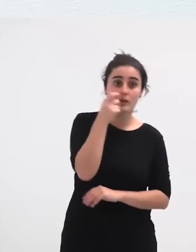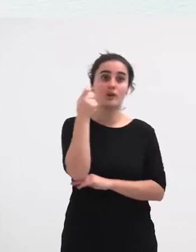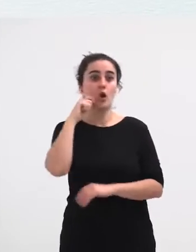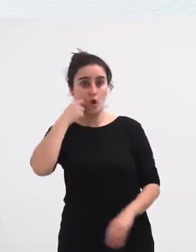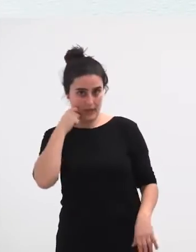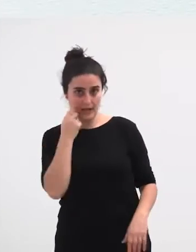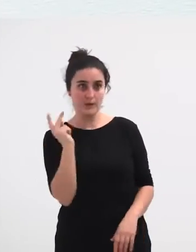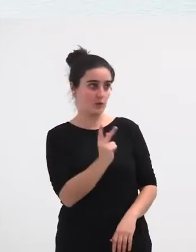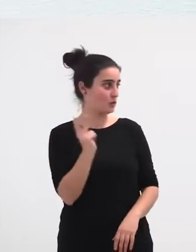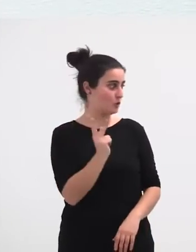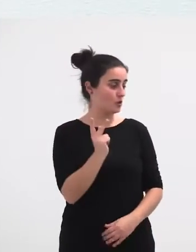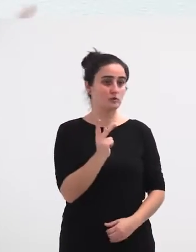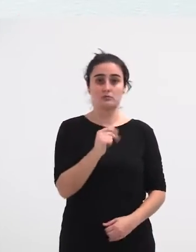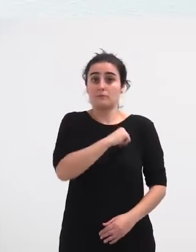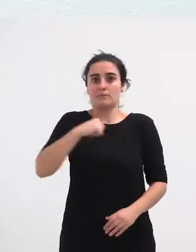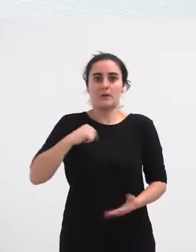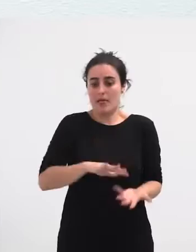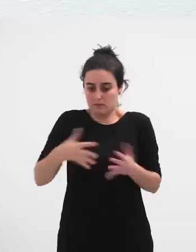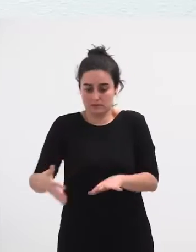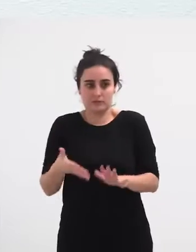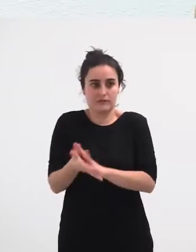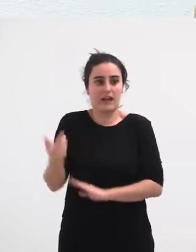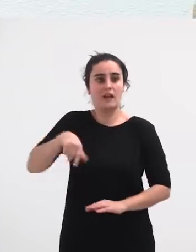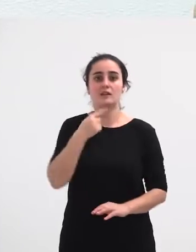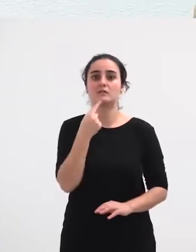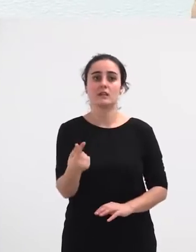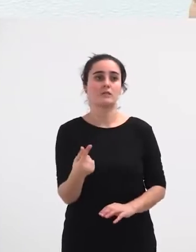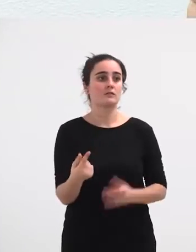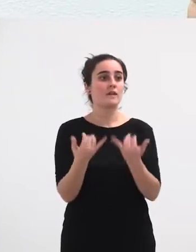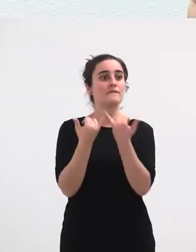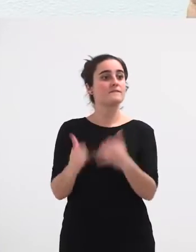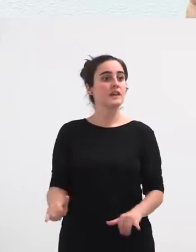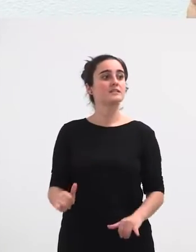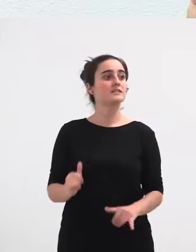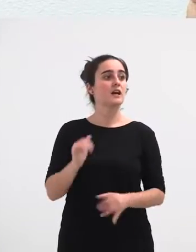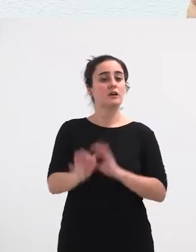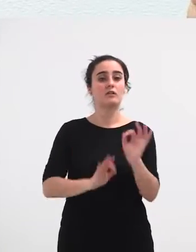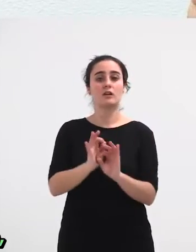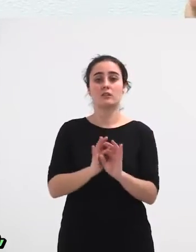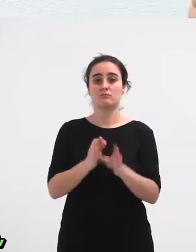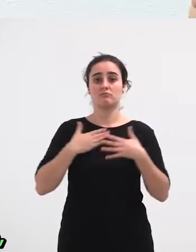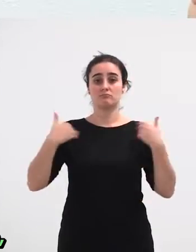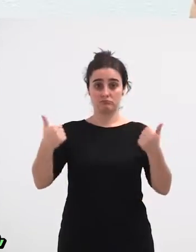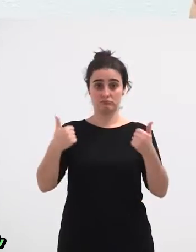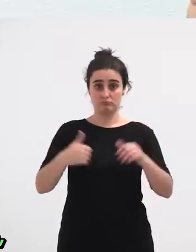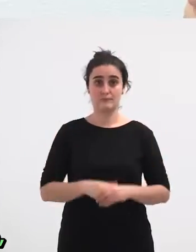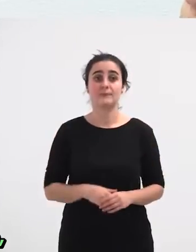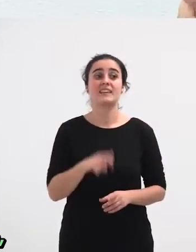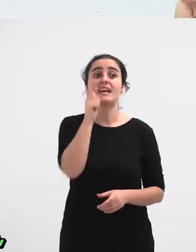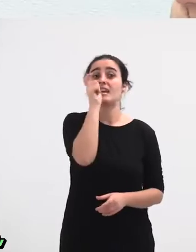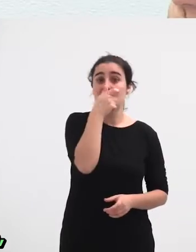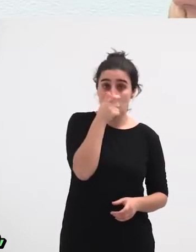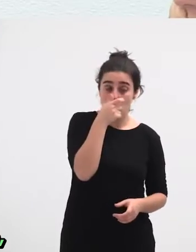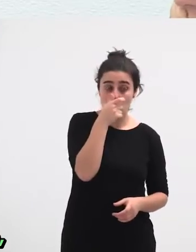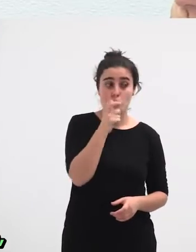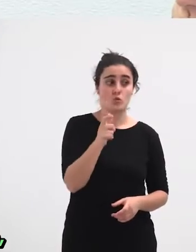Dian Privatizatu Egin dituzte Beraz Berai Esaten dute Jai egiten dutela Berai Iruitzen Zaien Moduan Irunen Egiten dute